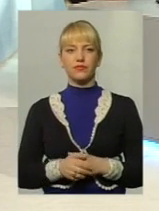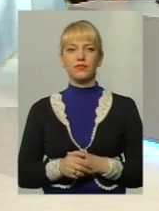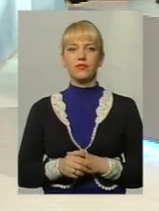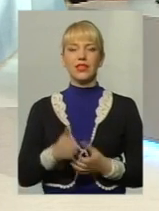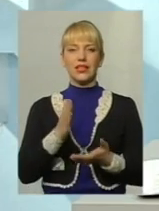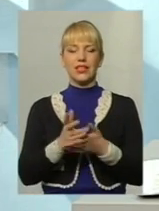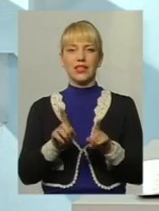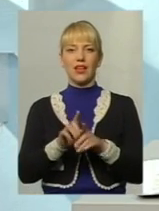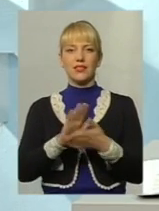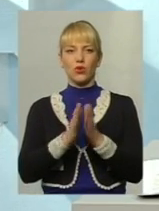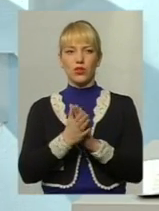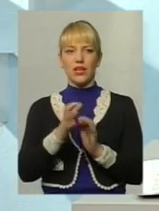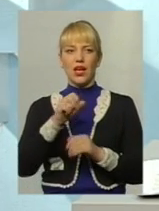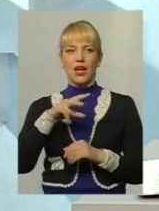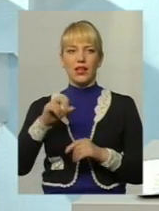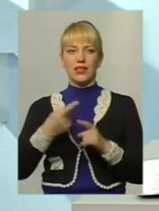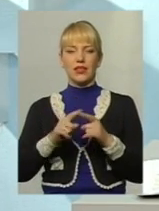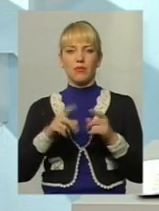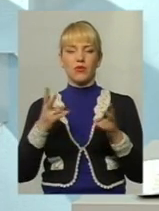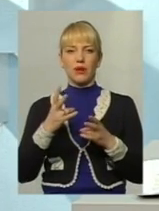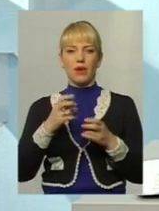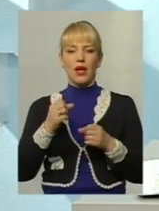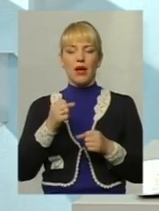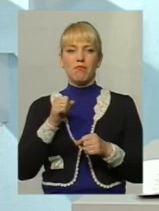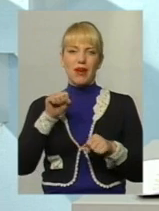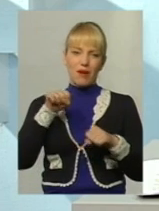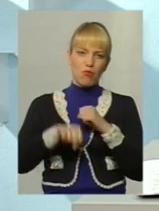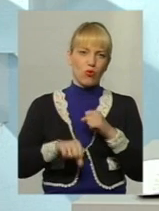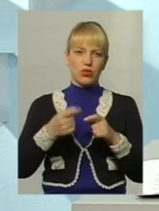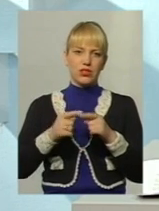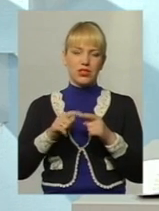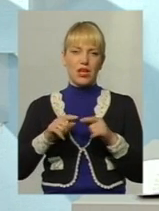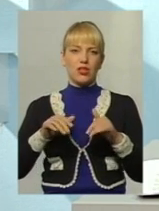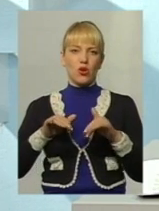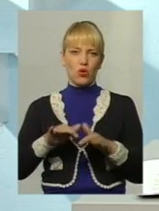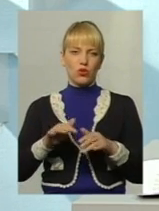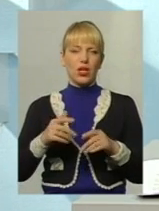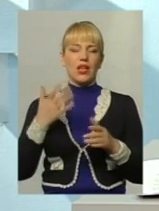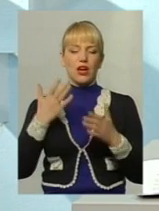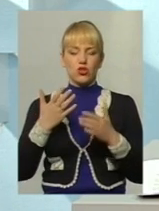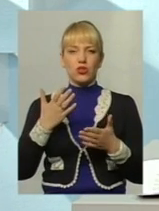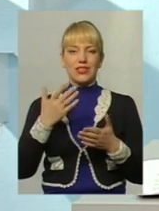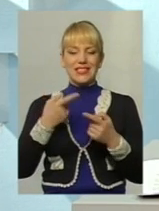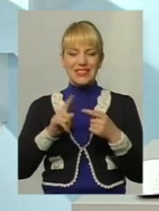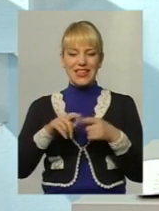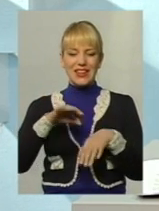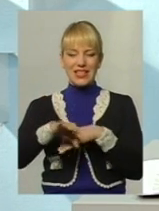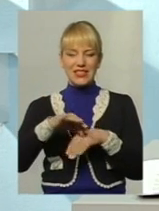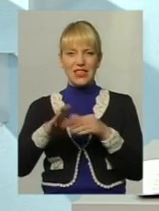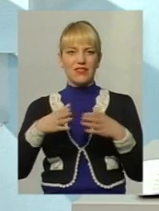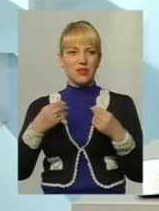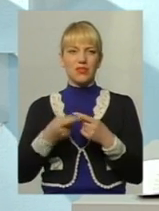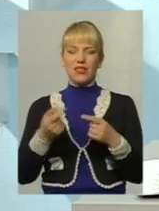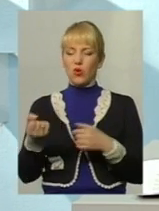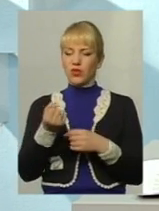Є така ситуація, але це потрібно перебороти, цей крок. Якщо він здійснює насилля в сім'ї, то це утримання не